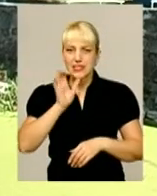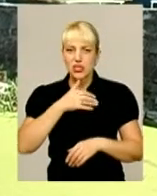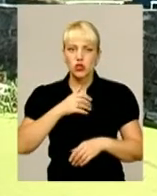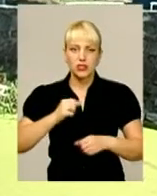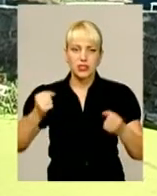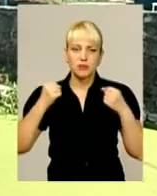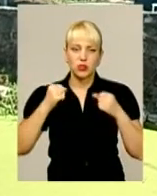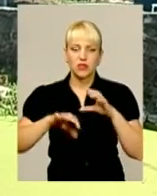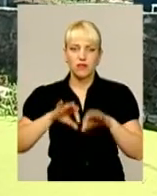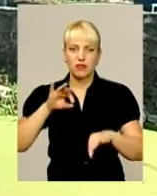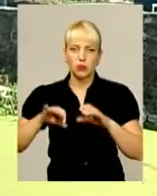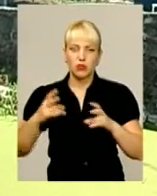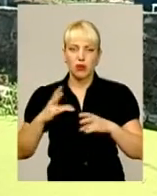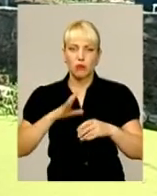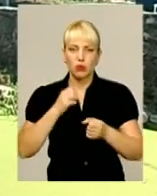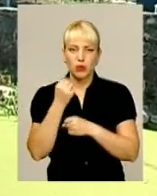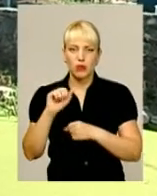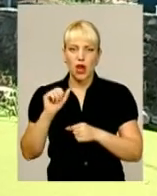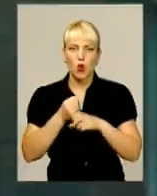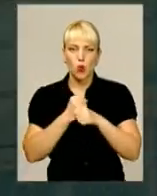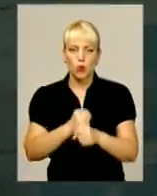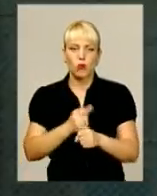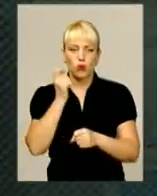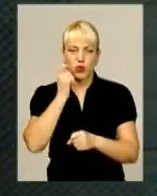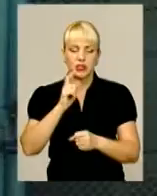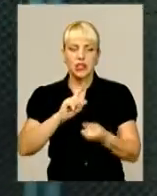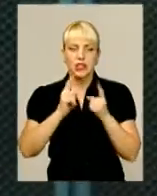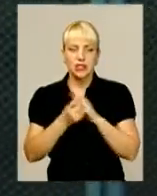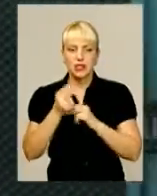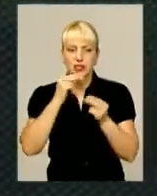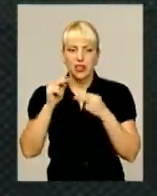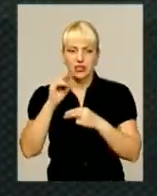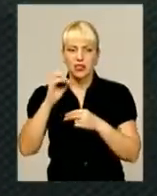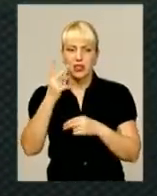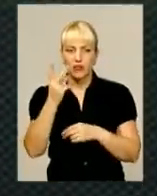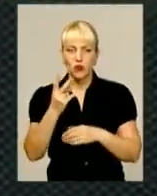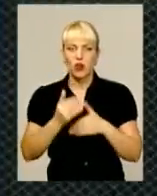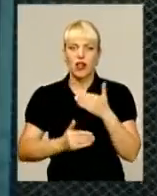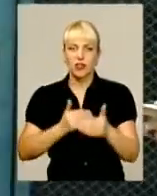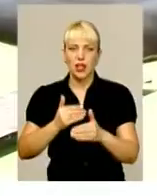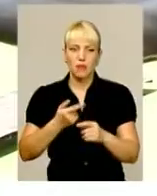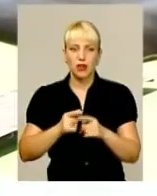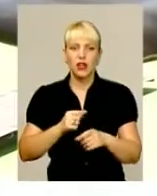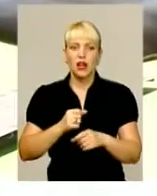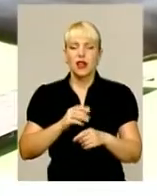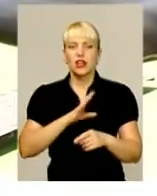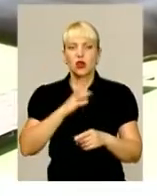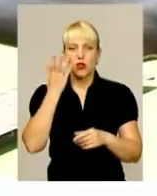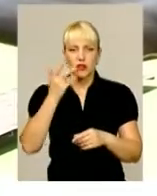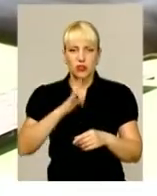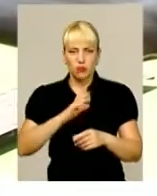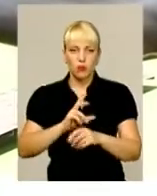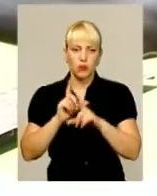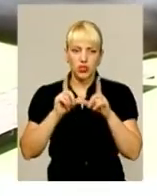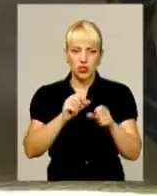відбір. Зокрема, перемогти на Кубку України та стати найкращими на двох етапах Кубку світу. Коли путівка була вже в кишені, Дмитро